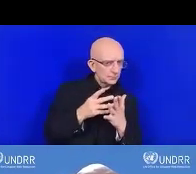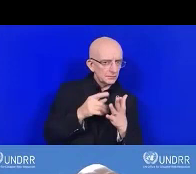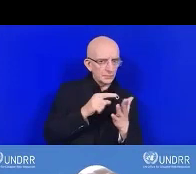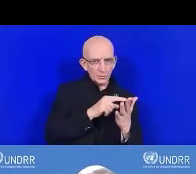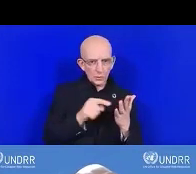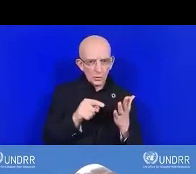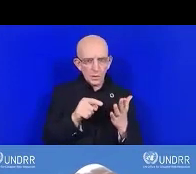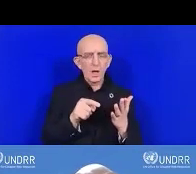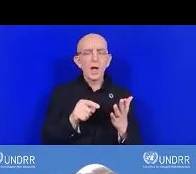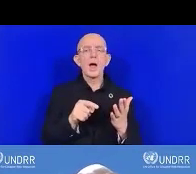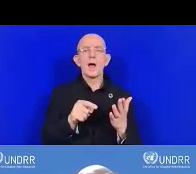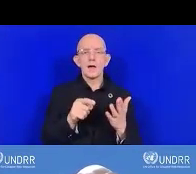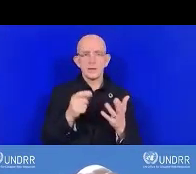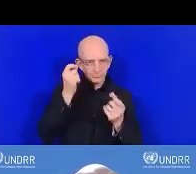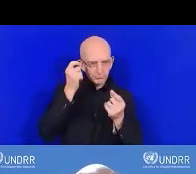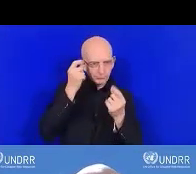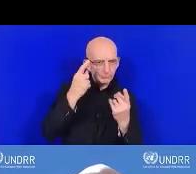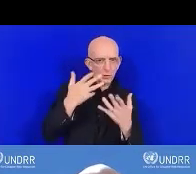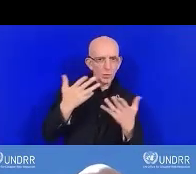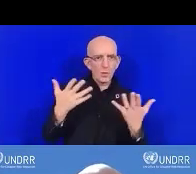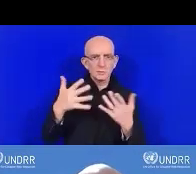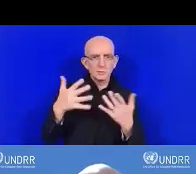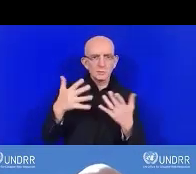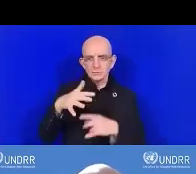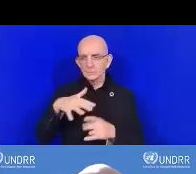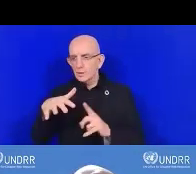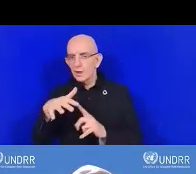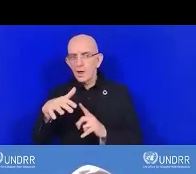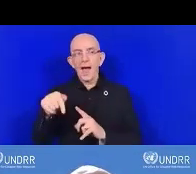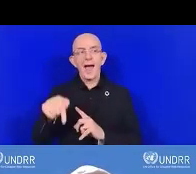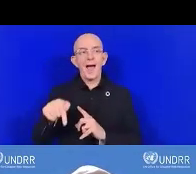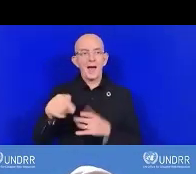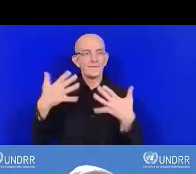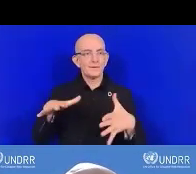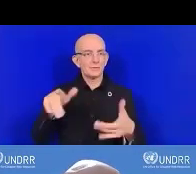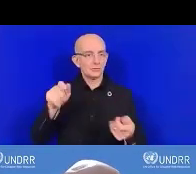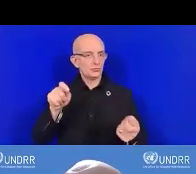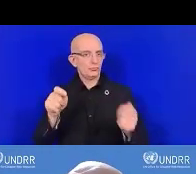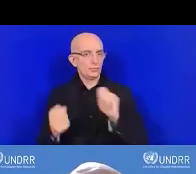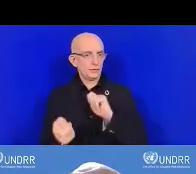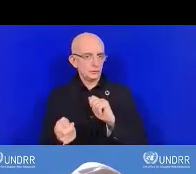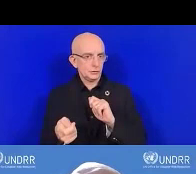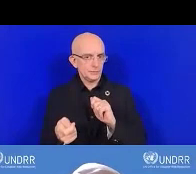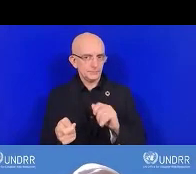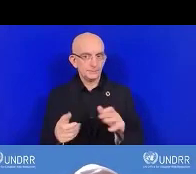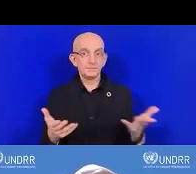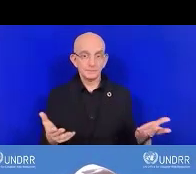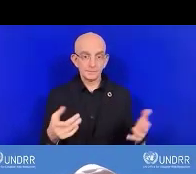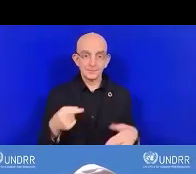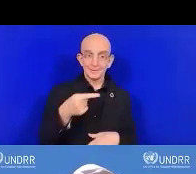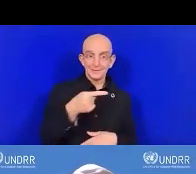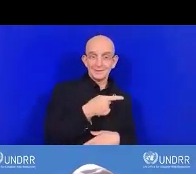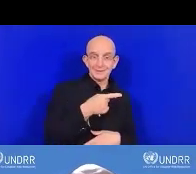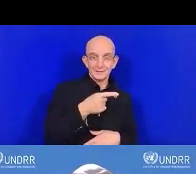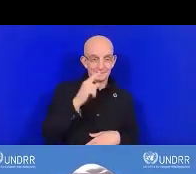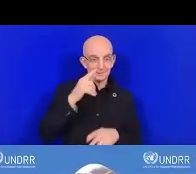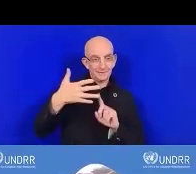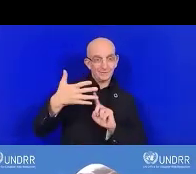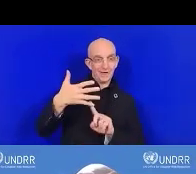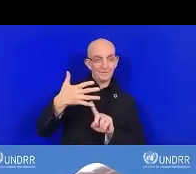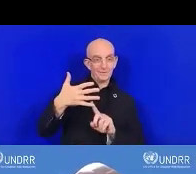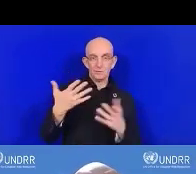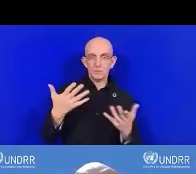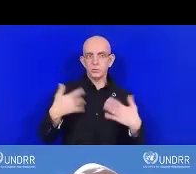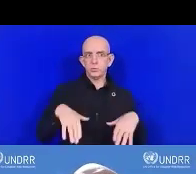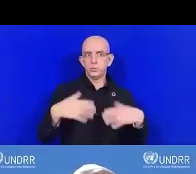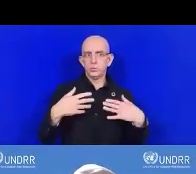Numéro 5 est le plus important qui parle d'identifier les actions éventuelles. Supposons que vous avez une note